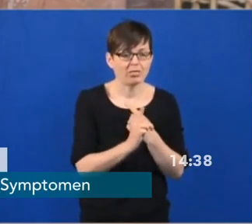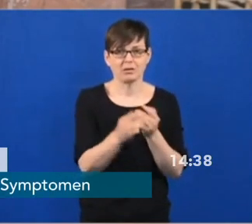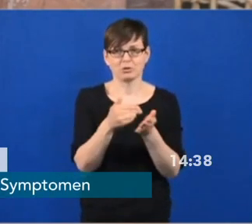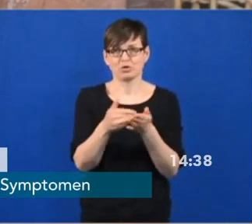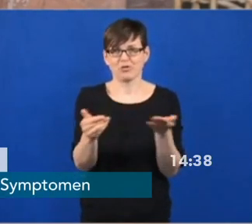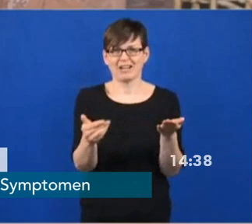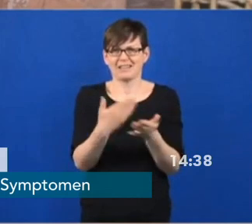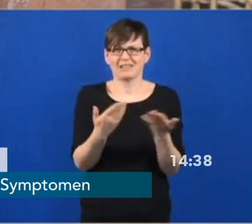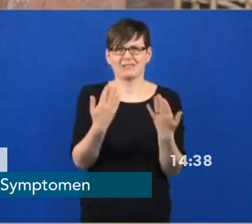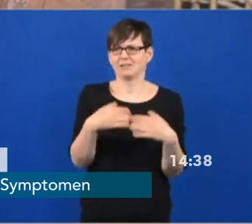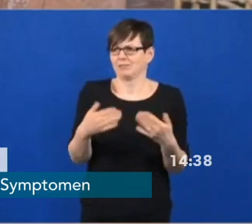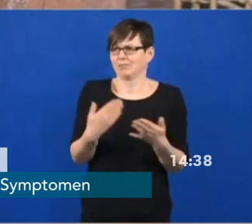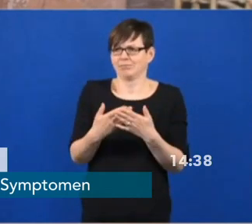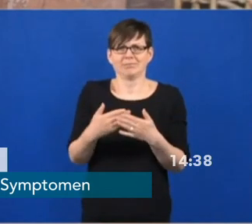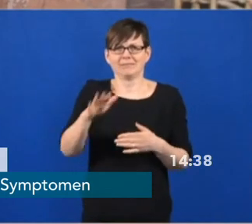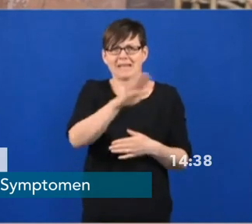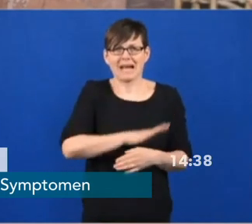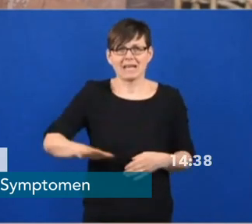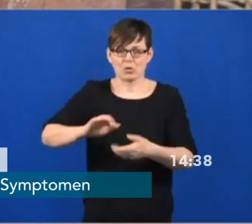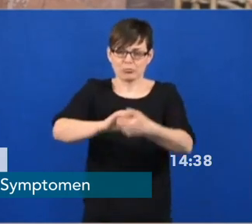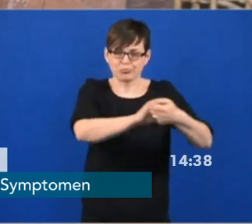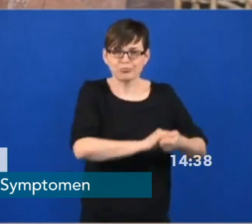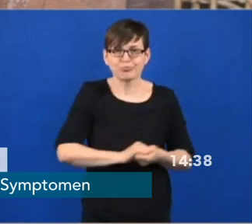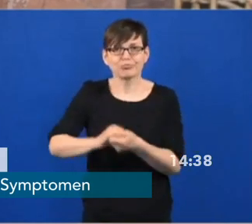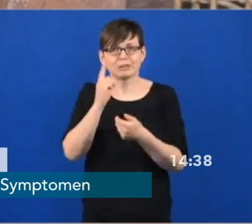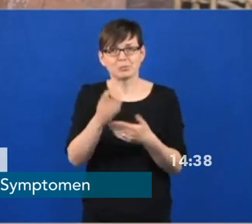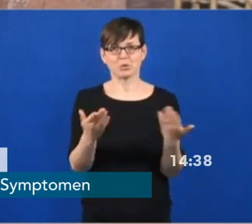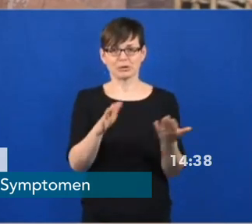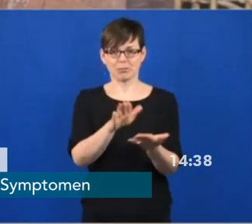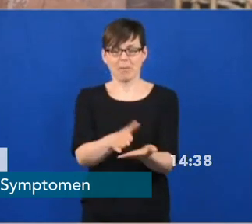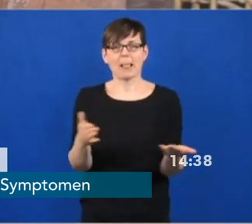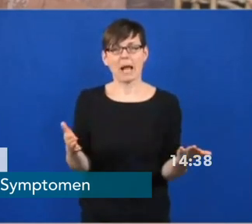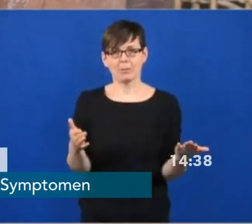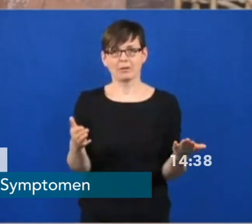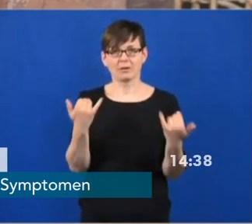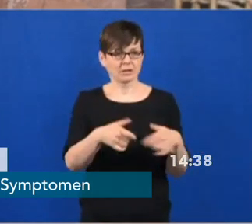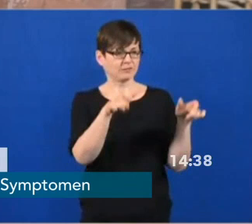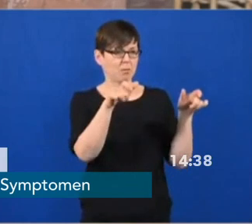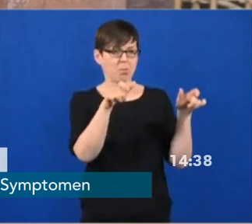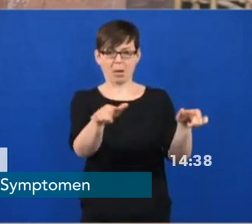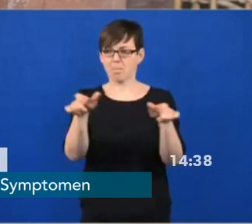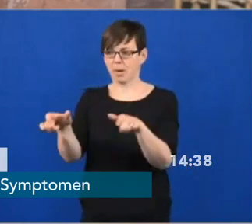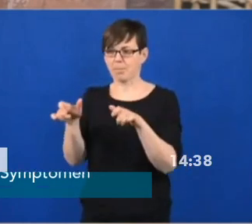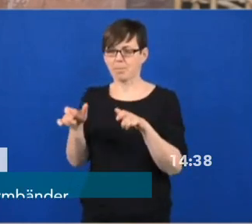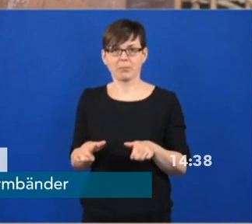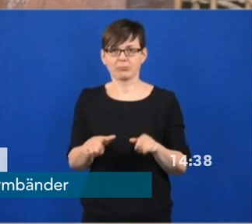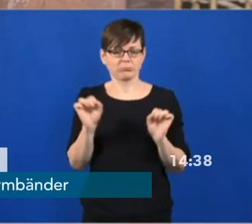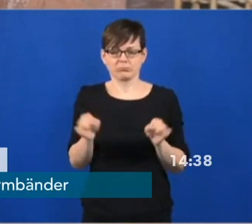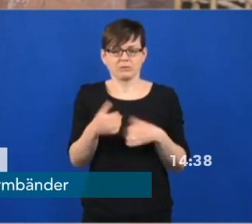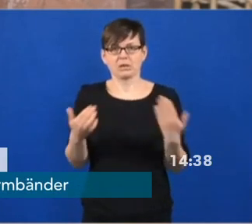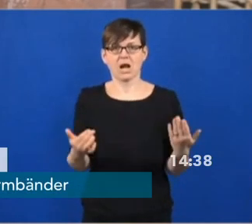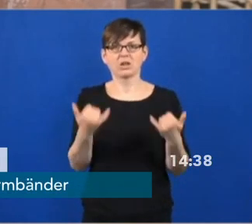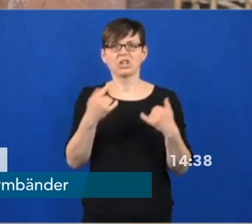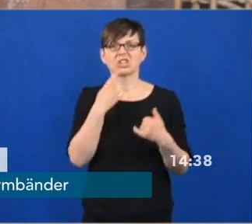können wir diesen Metropolregion jetzt nicht sozusagen in Stücke schneiden und künstliche